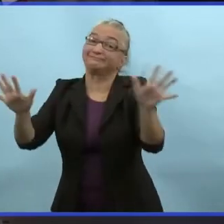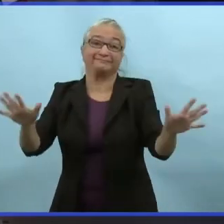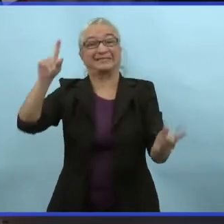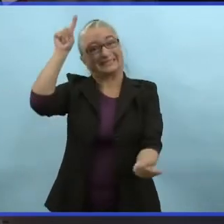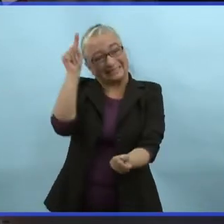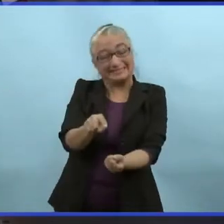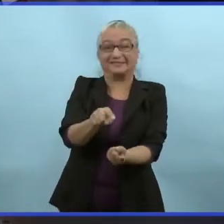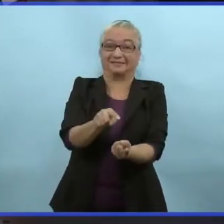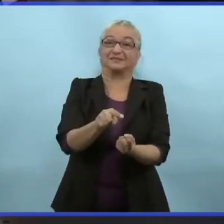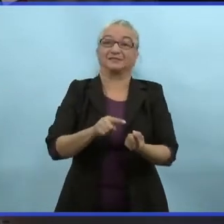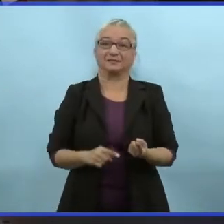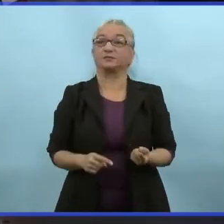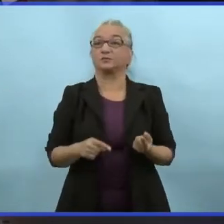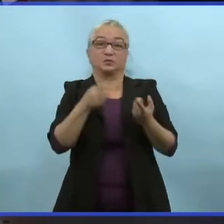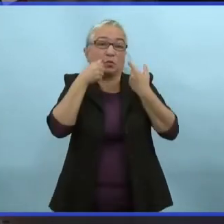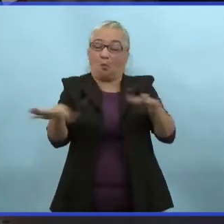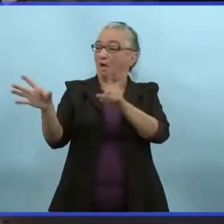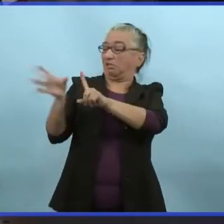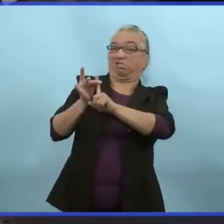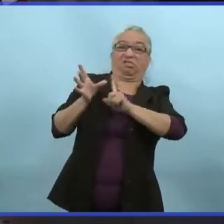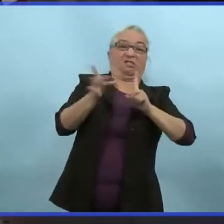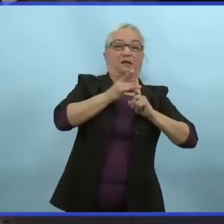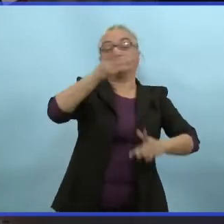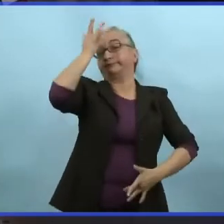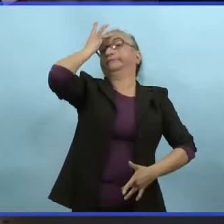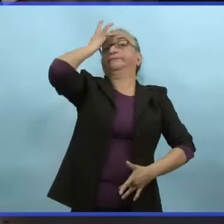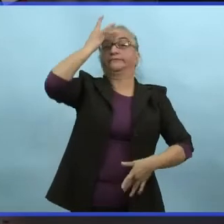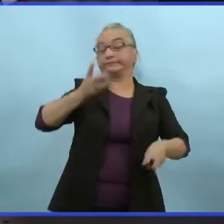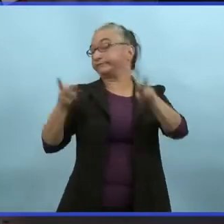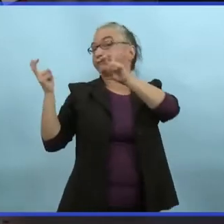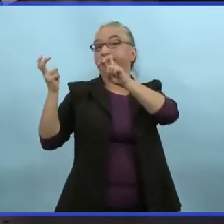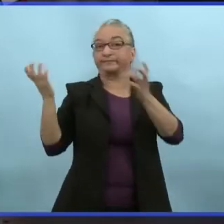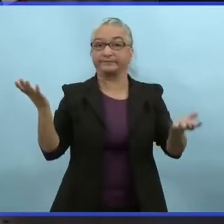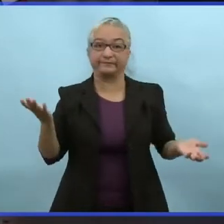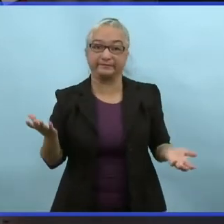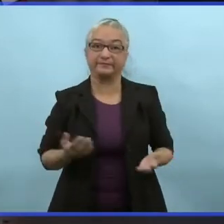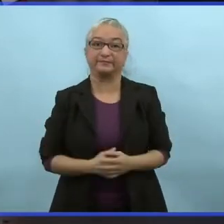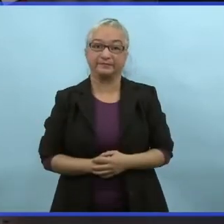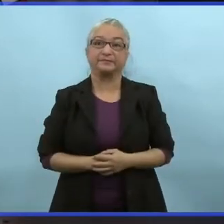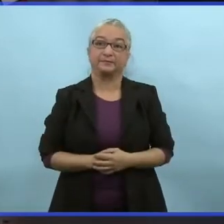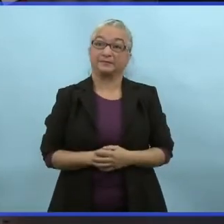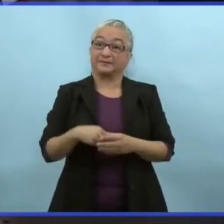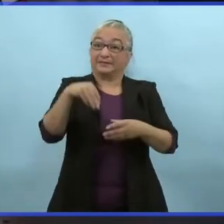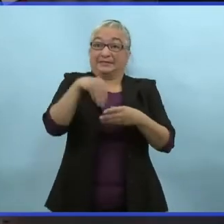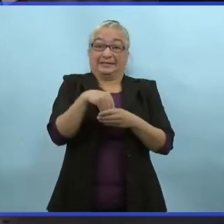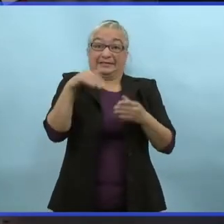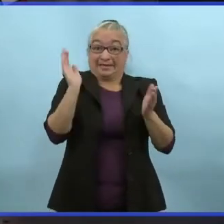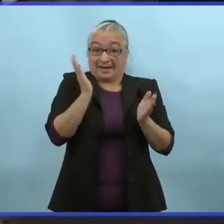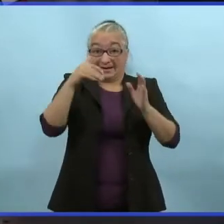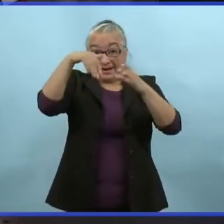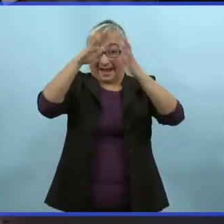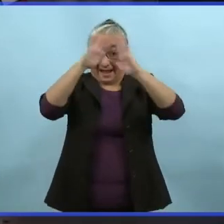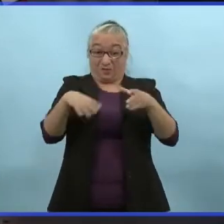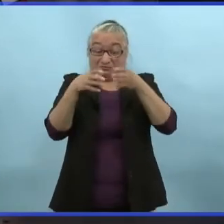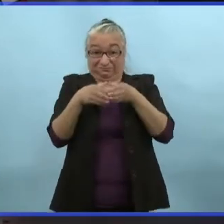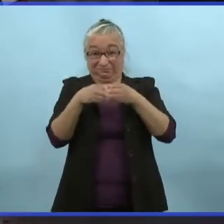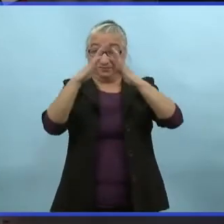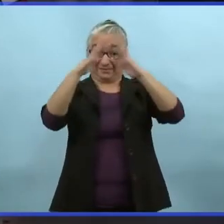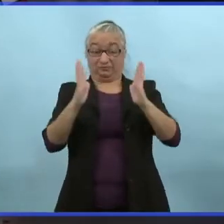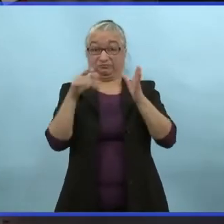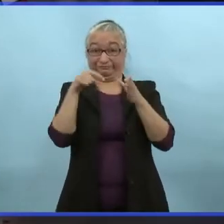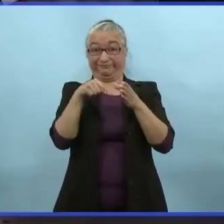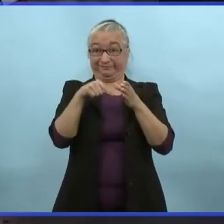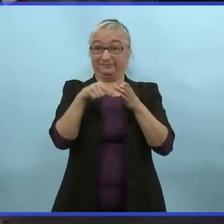transmission et les résultats les plus graves. Donc, des limites au rassemblement en